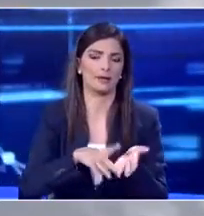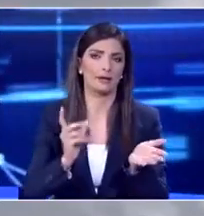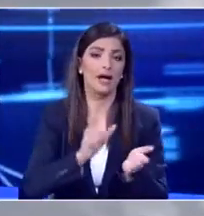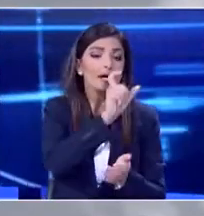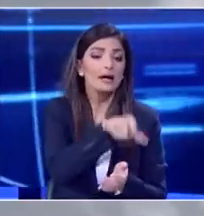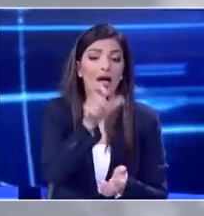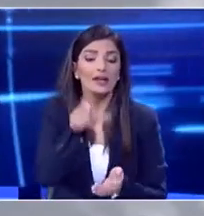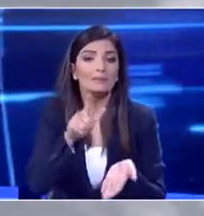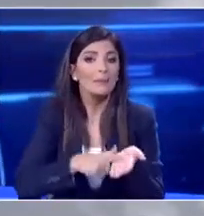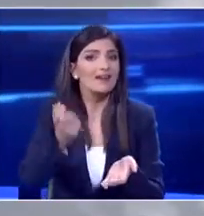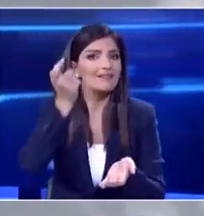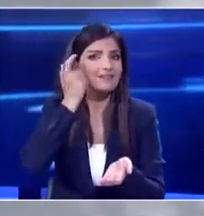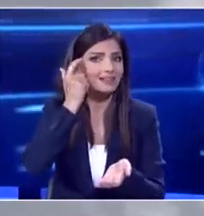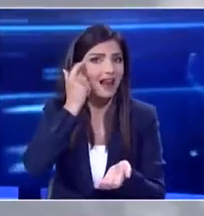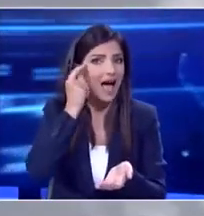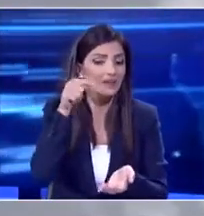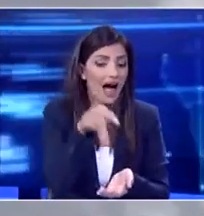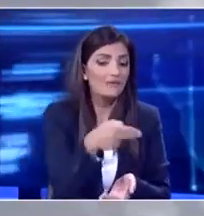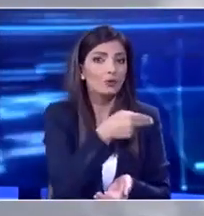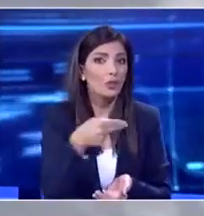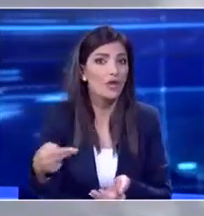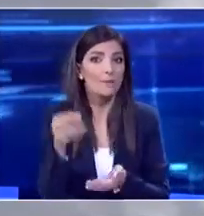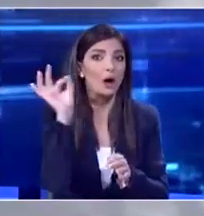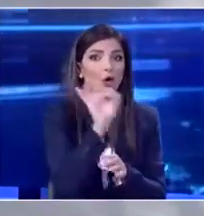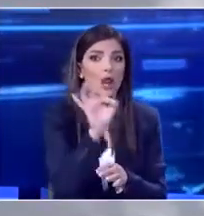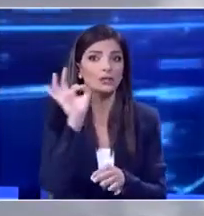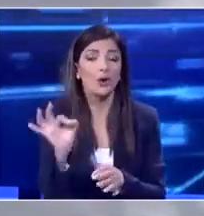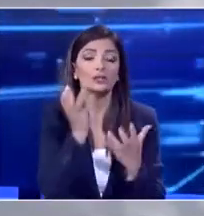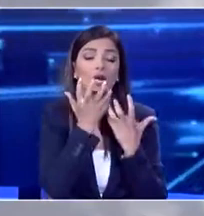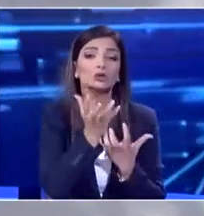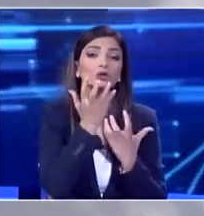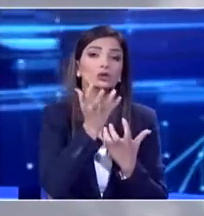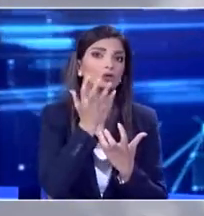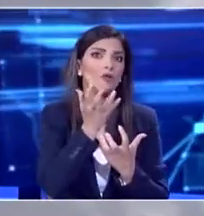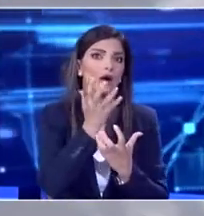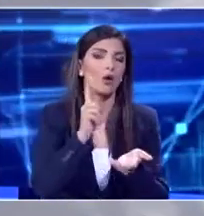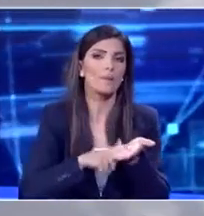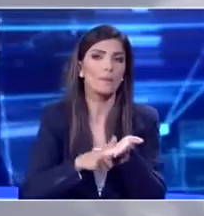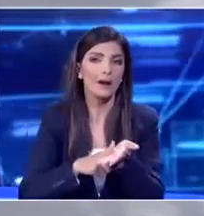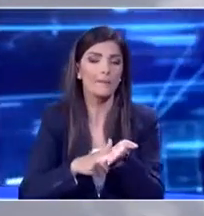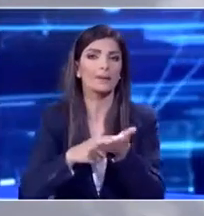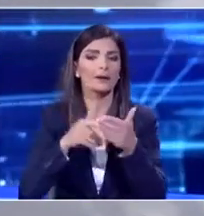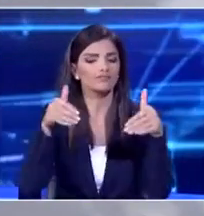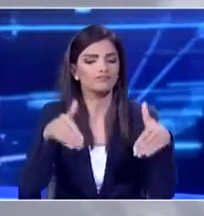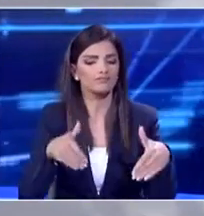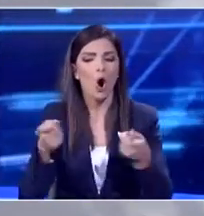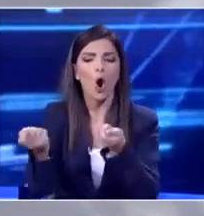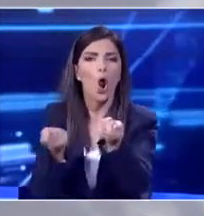να αντιληφθεί την σοβαρότητα και να ακολουθεί τις συγκεκριμένες οδηγίες που εκδίδουμε καθημερινά